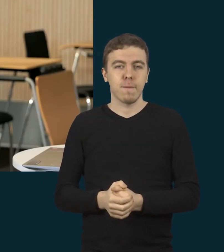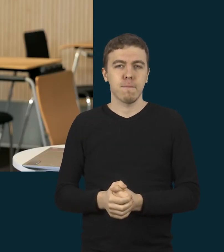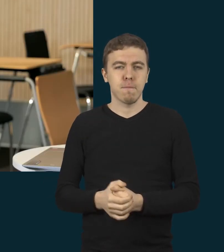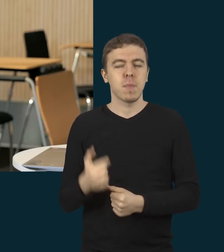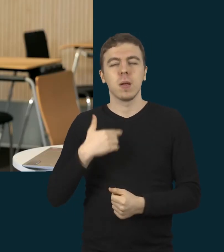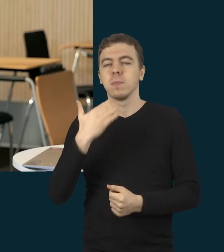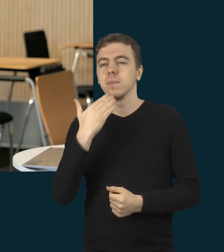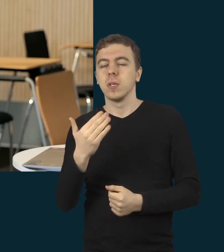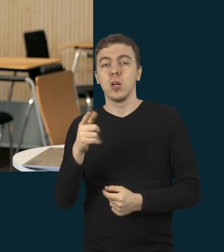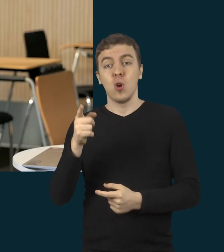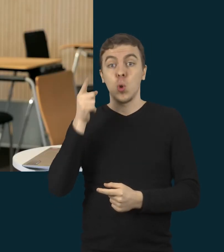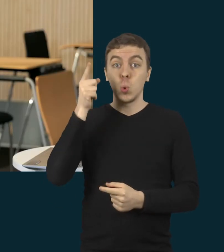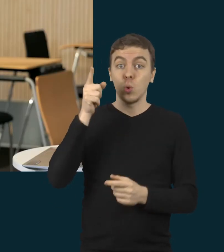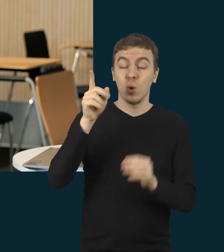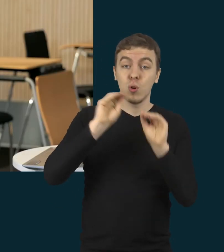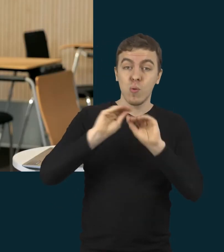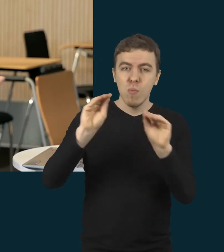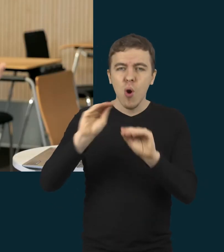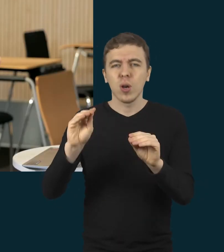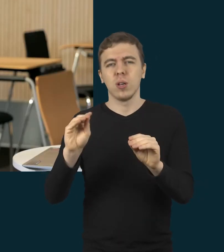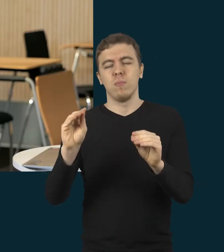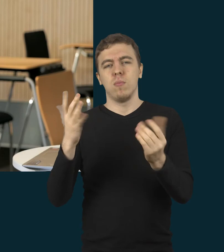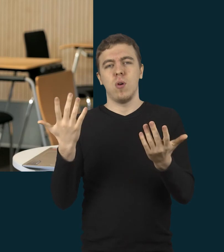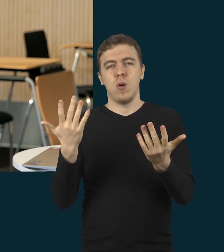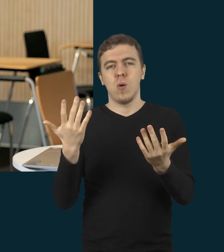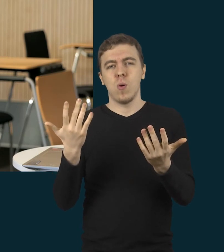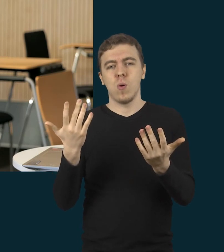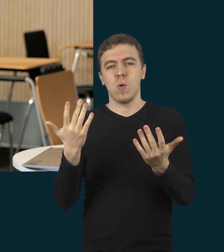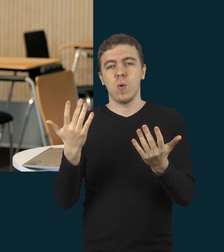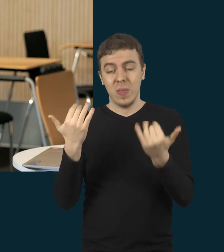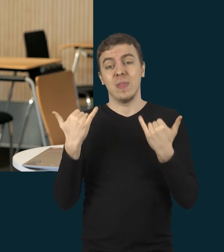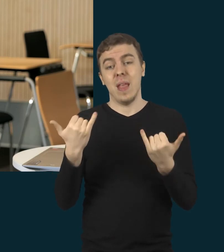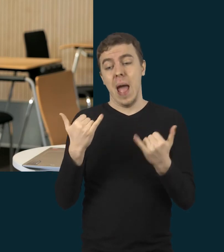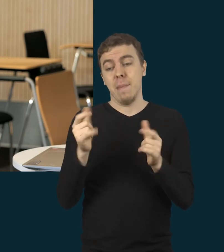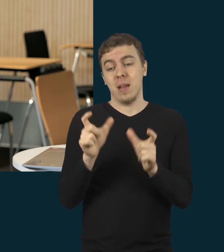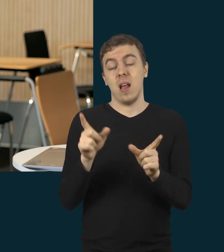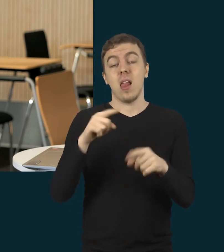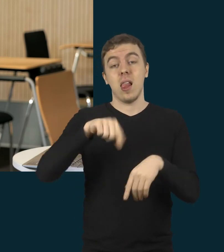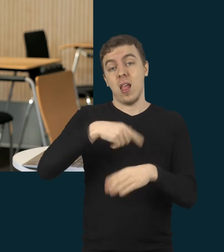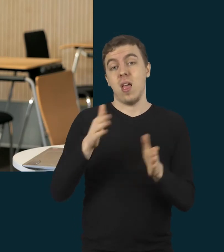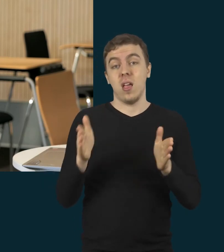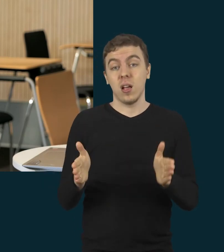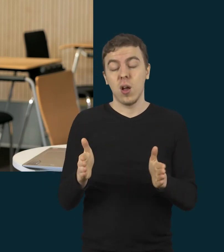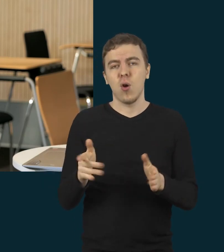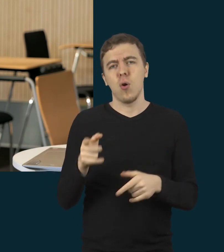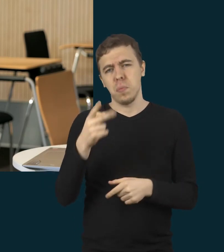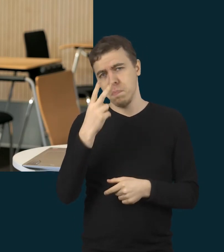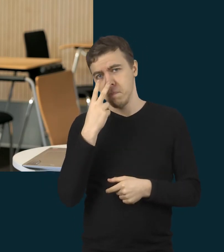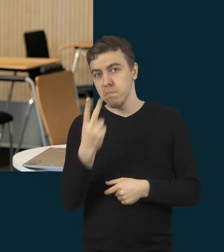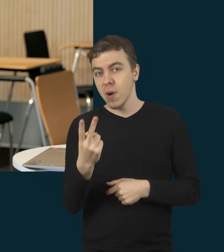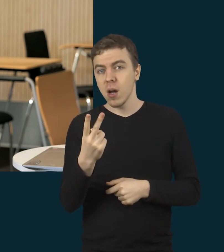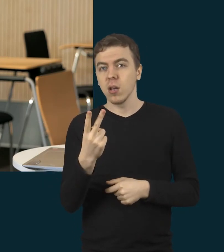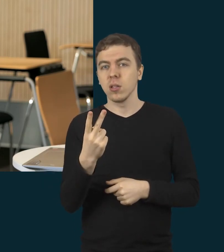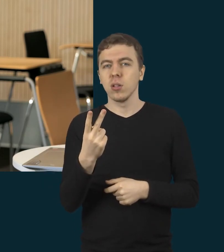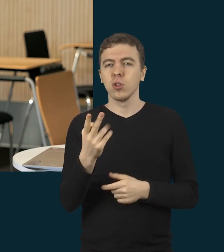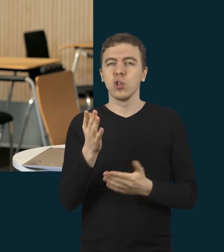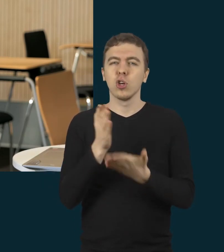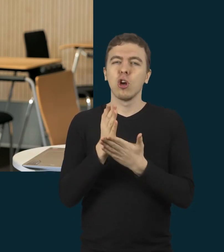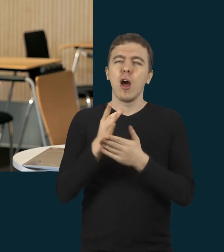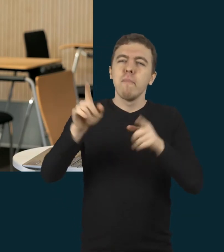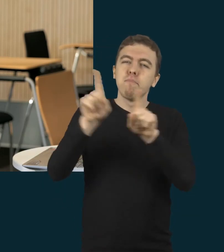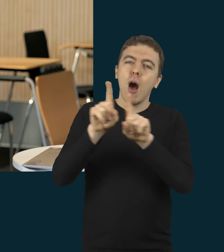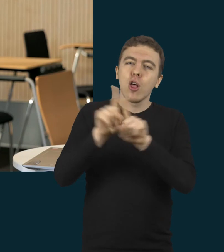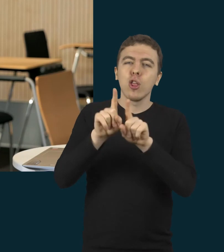talinio mokymo ir dabartiniu metu. Ar matėte kažkokių panašaus tipo,